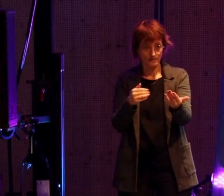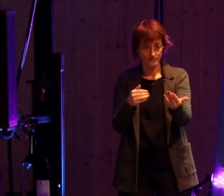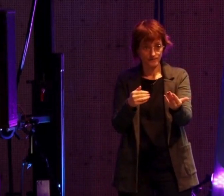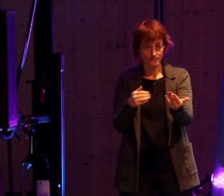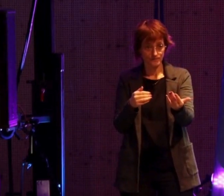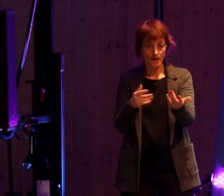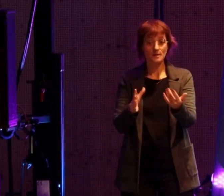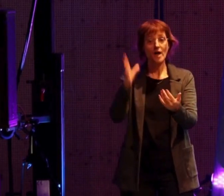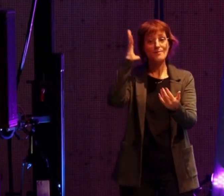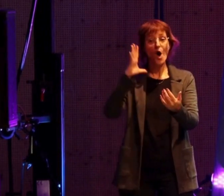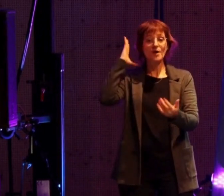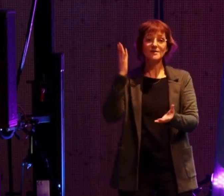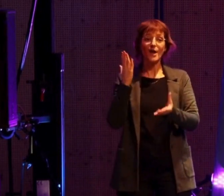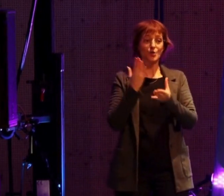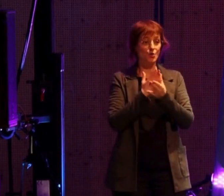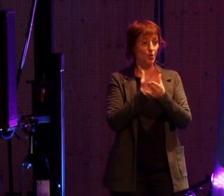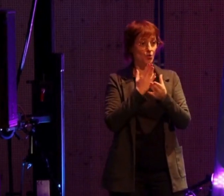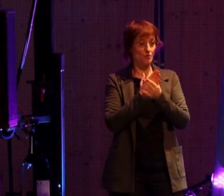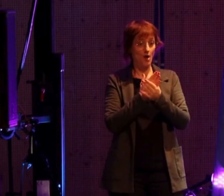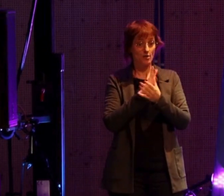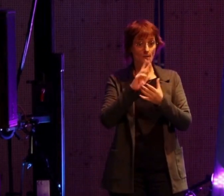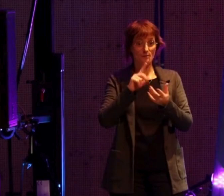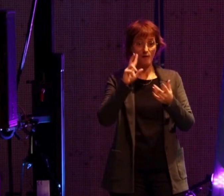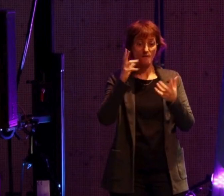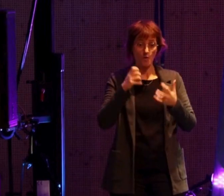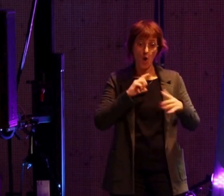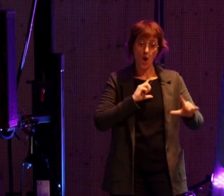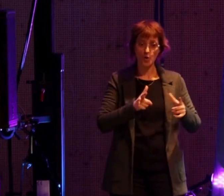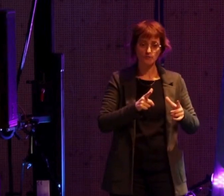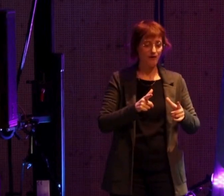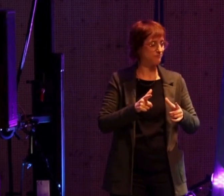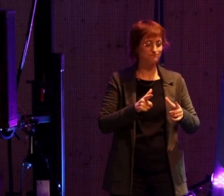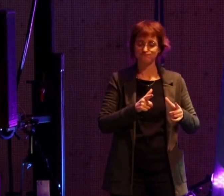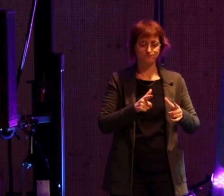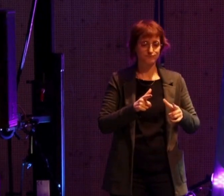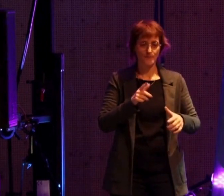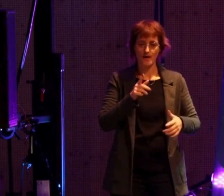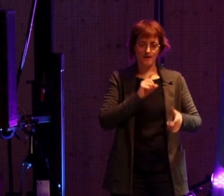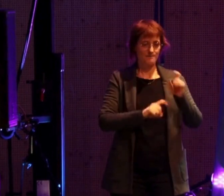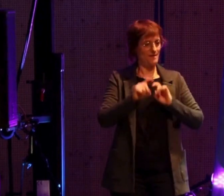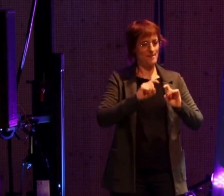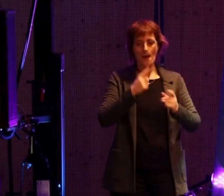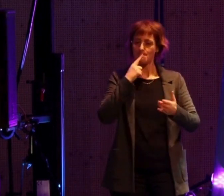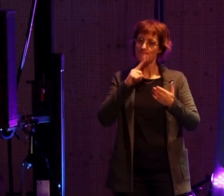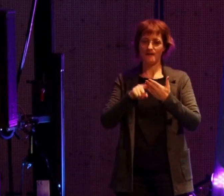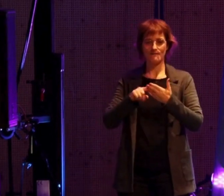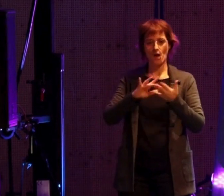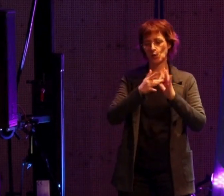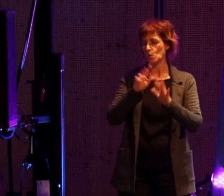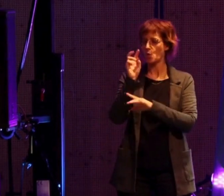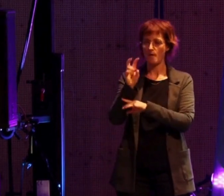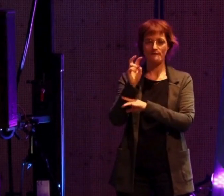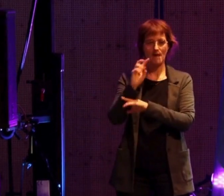dans les anciens documents d'urbanisme voués à de la construction et nous avons décidé de n'en faire qu'un espace totalement